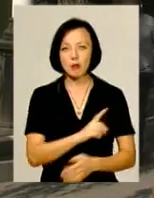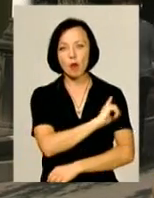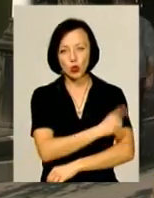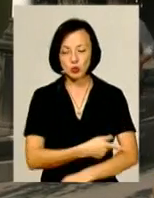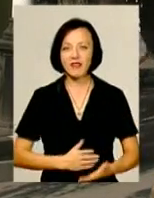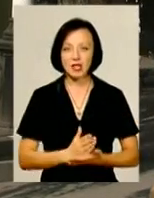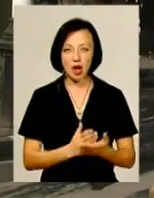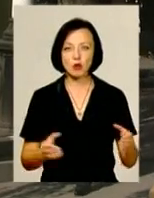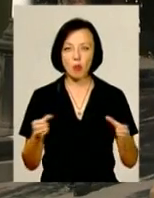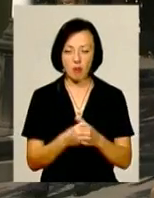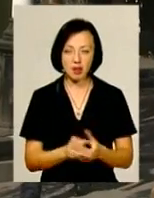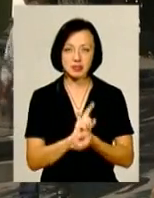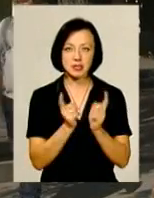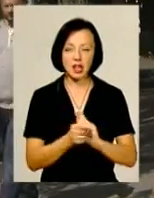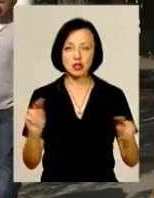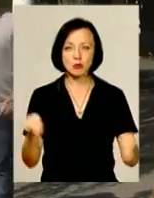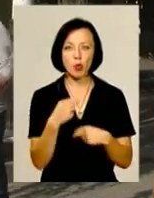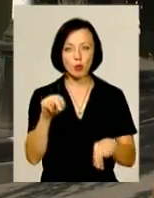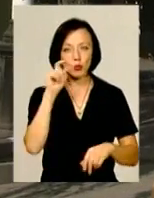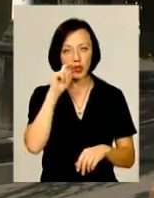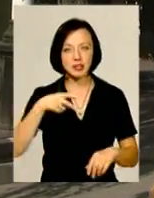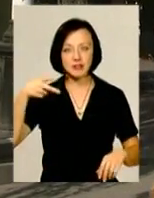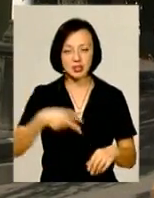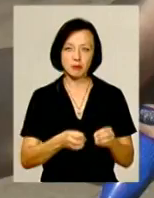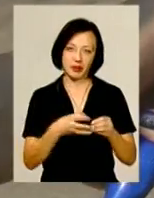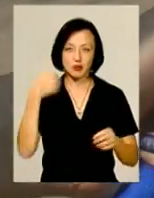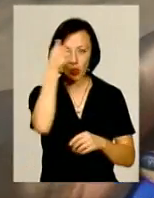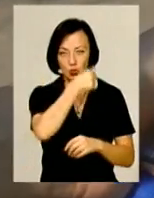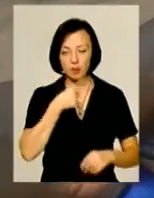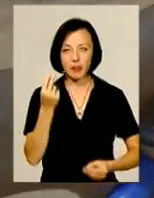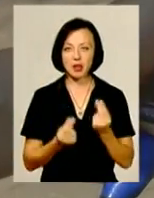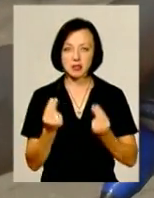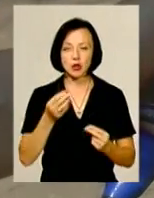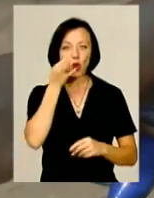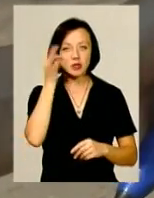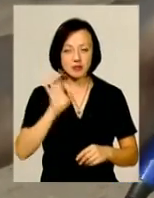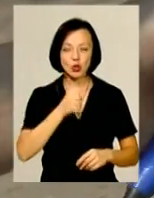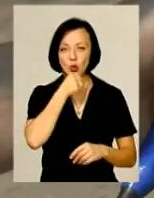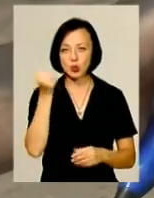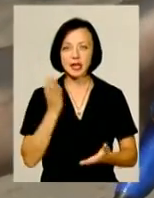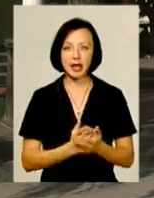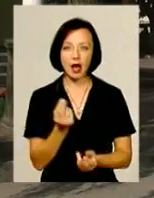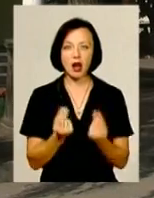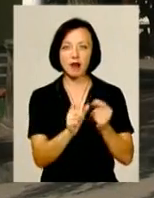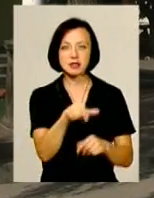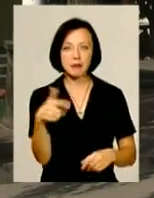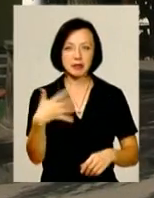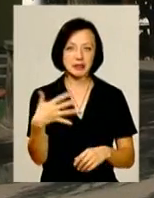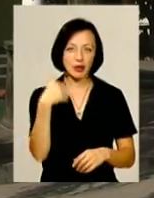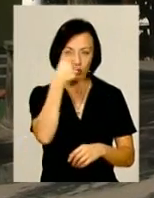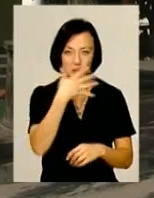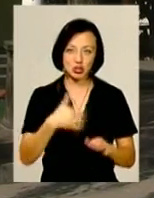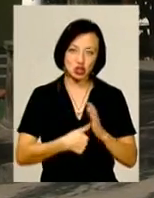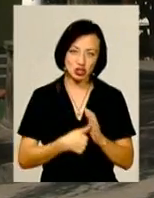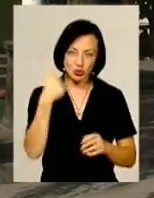ветеранска команда, яка стала, до речі, чемпіоном України. 2015 року. Гравці грають досвідчені, дорослі, є гравці, яким 50 років і